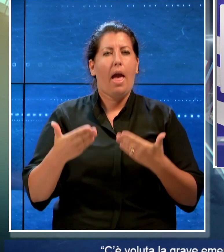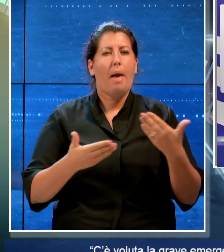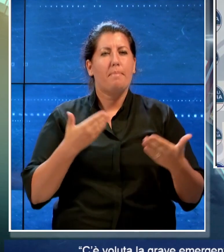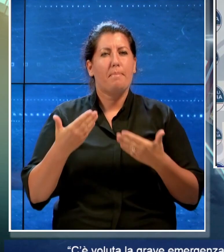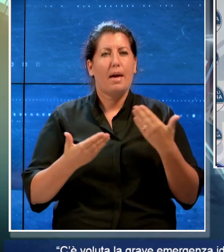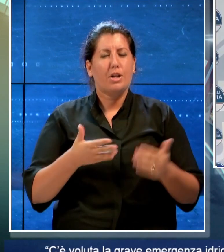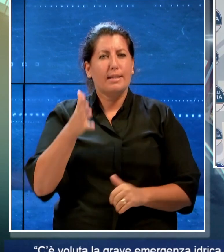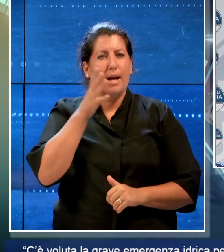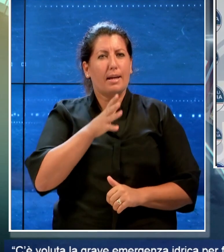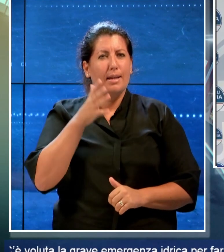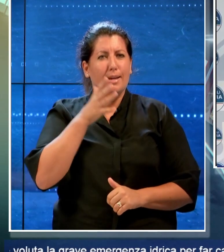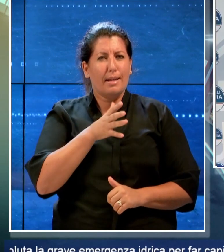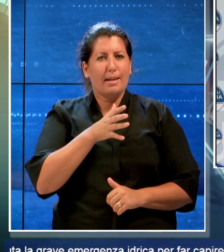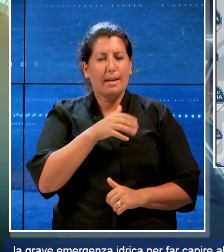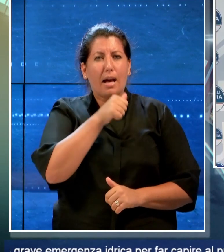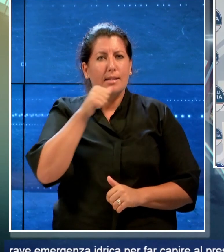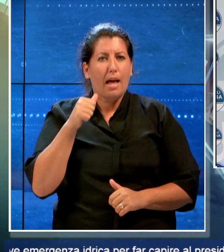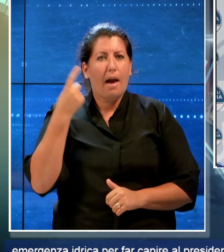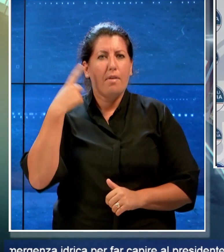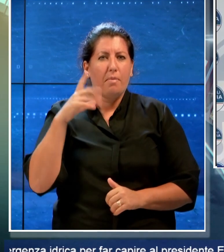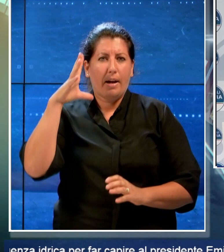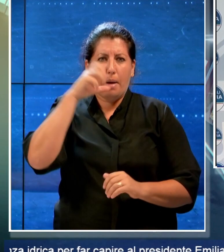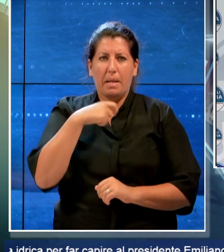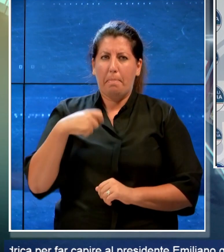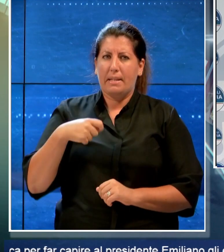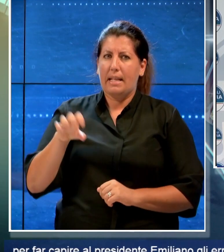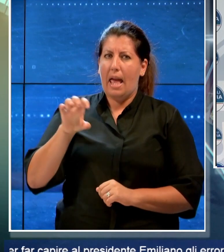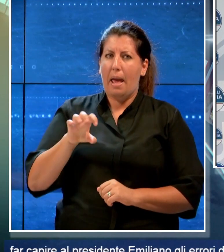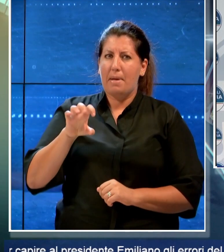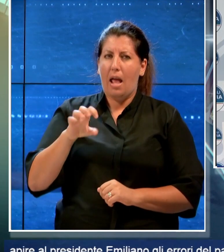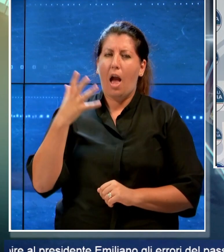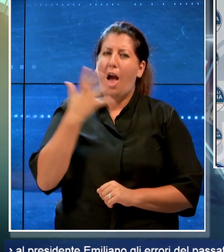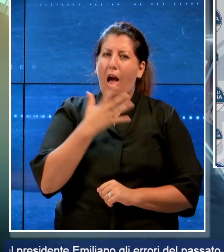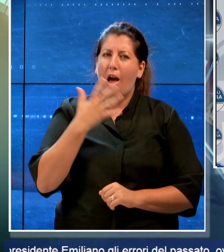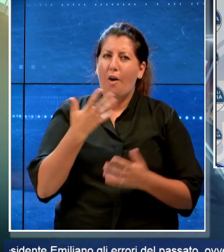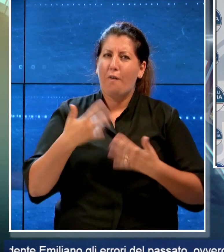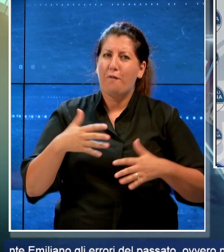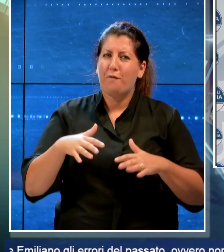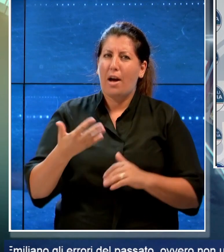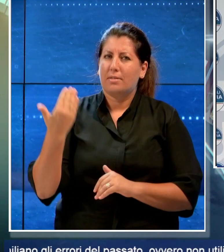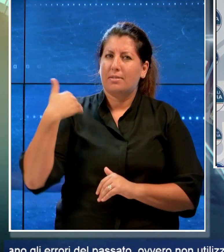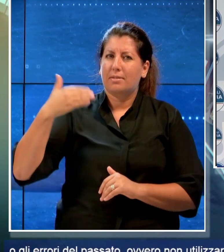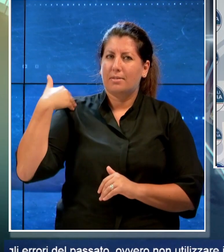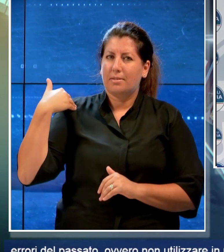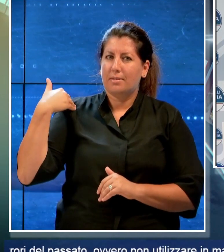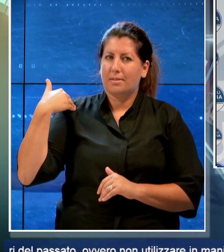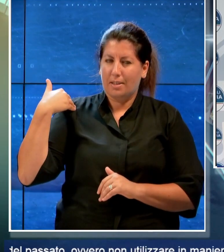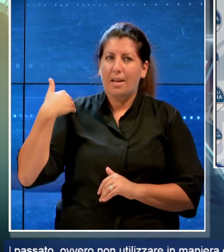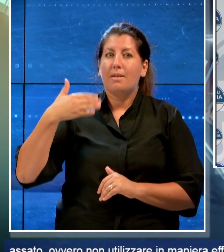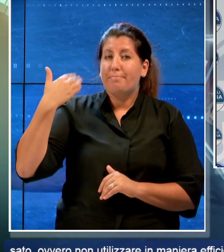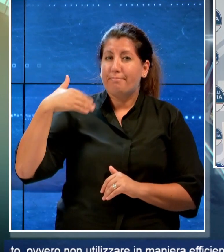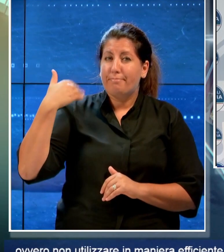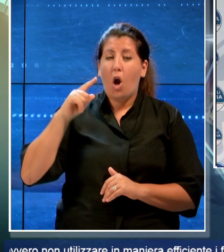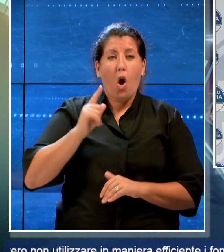far capire al Presidente Emiliano gli errori del passato, ovvero non utilizzare in maniera